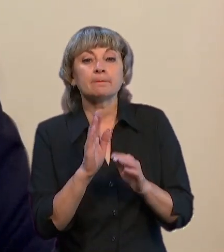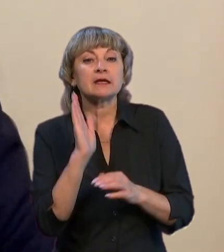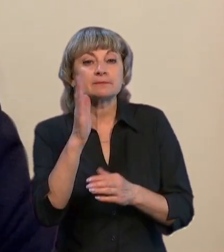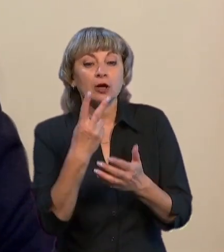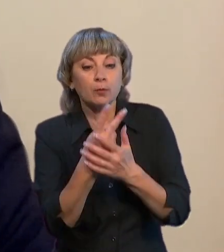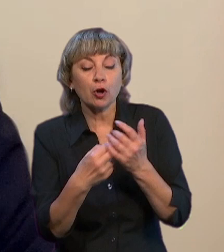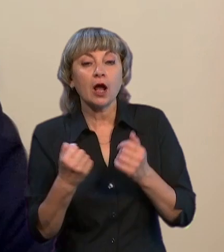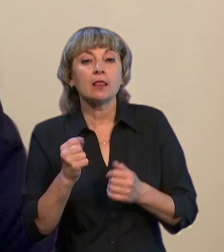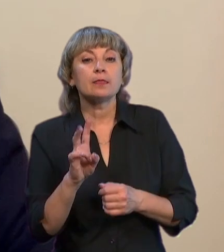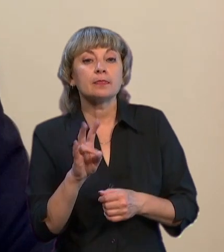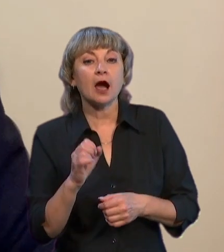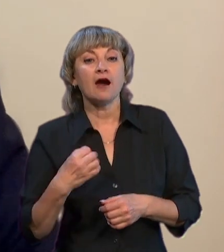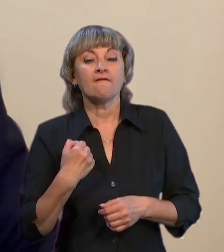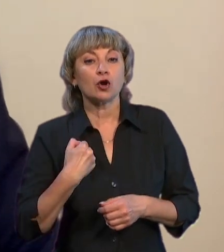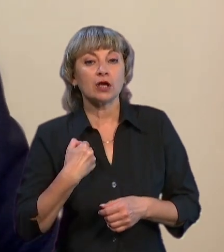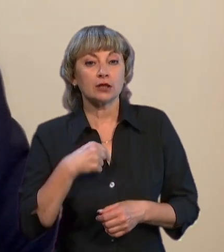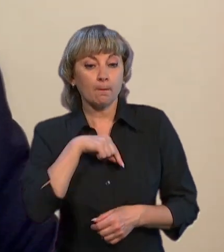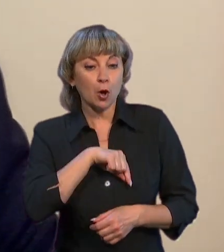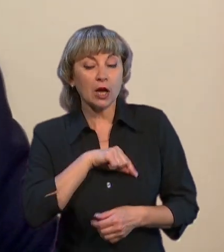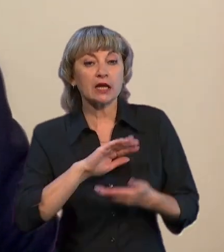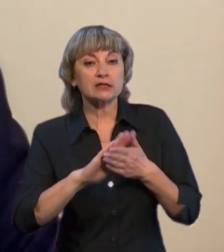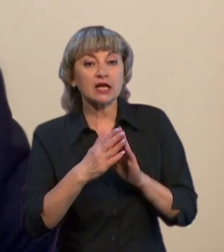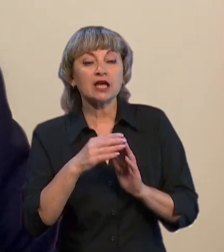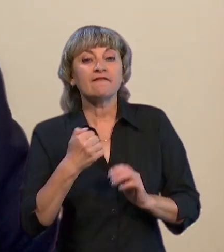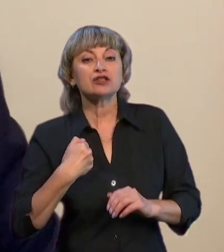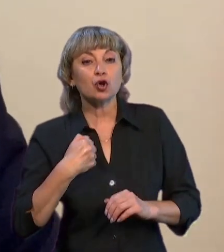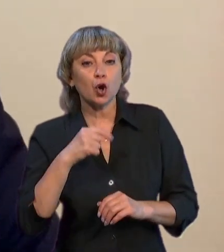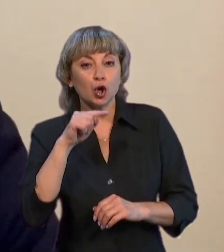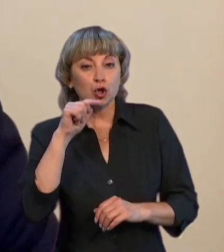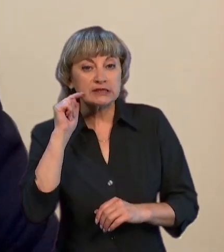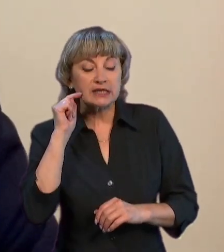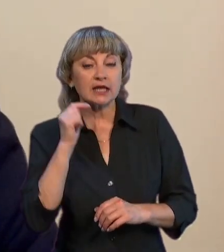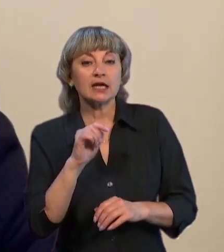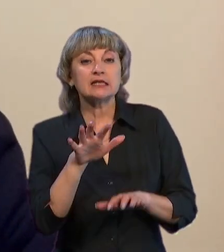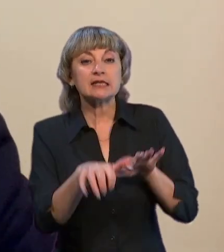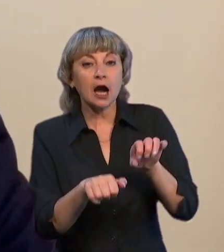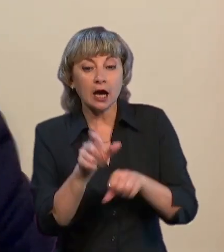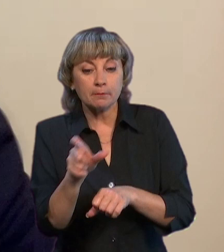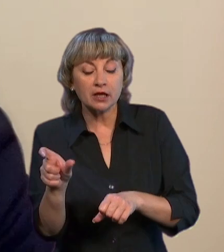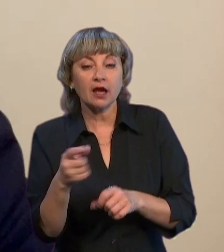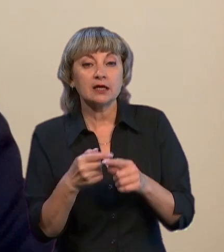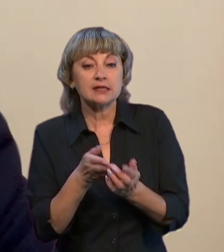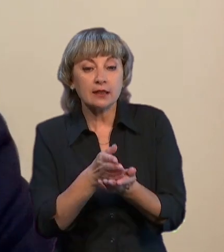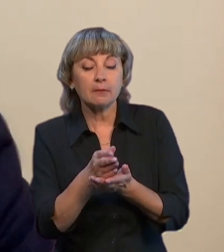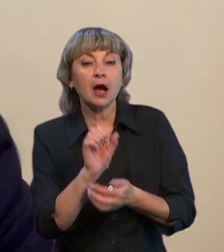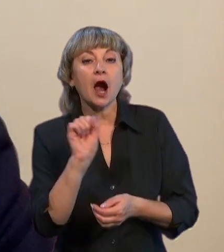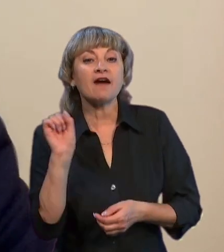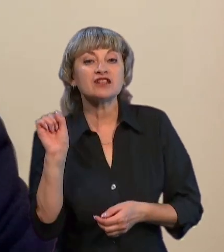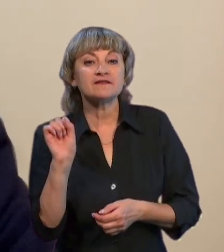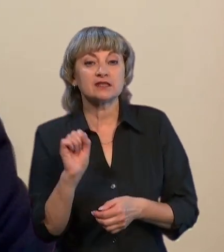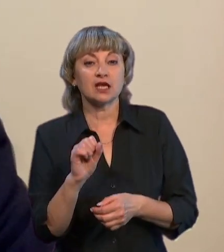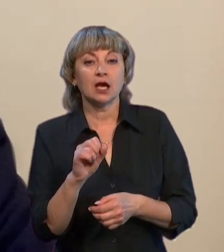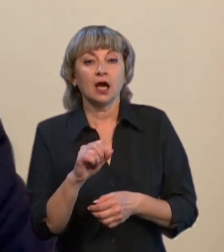а на військовий стан військових росіянних, загарбників. Тому і цей напрямок, який ми говоримо, Діївській, він сьогодні